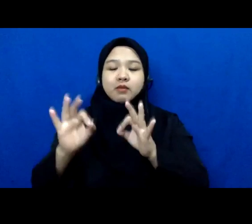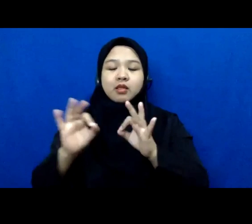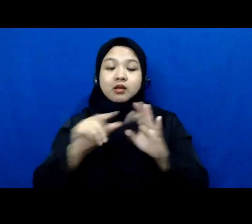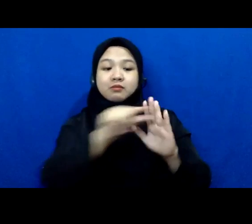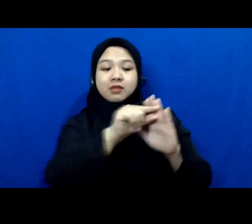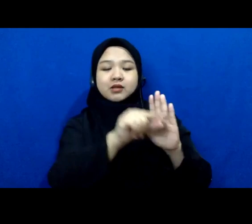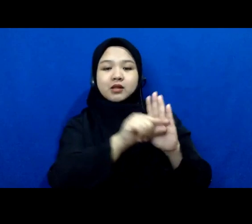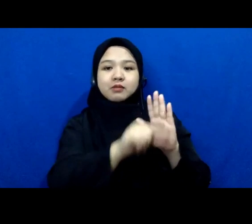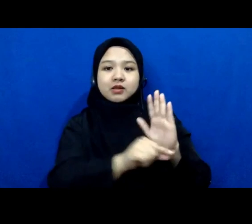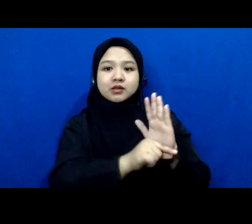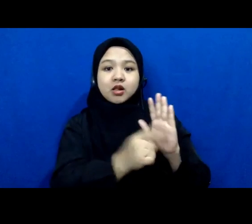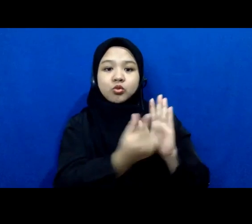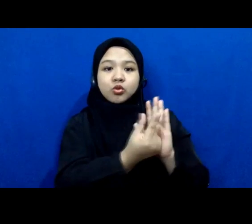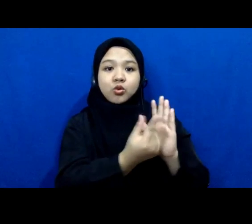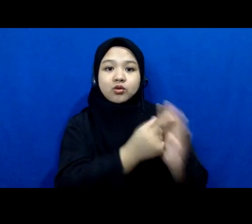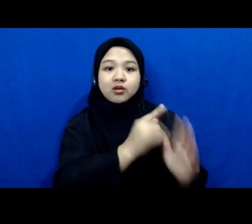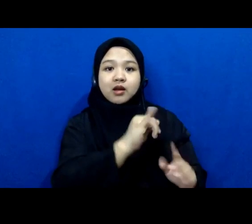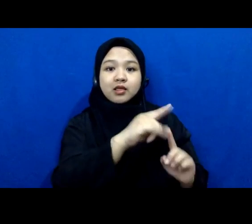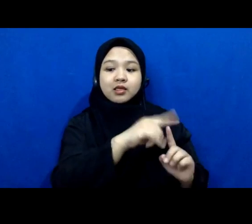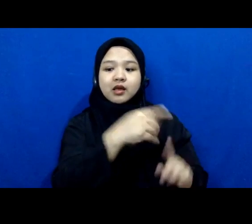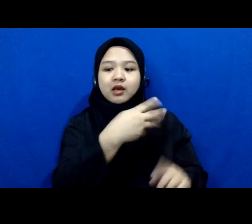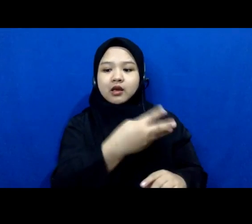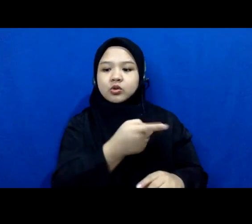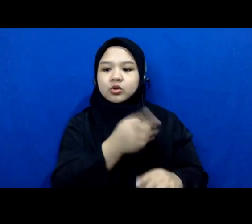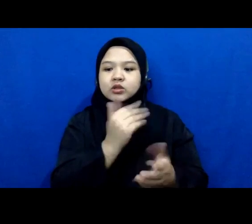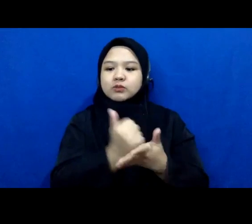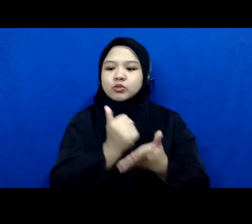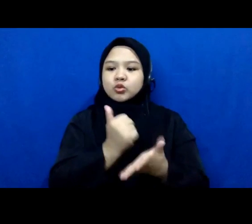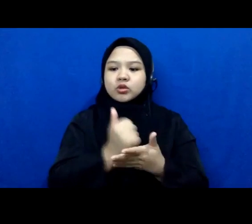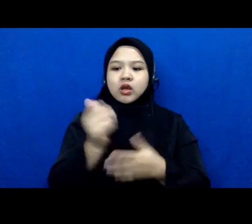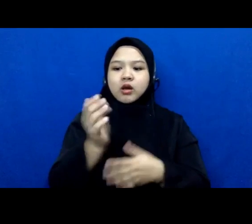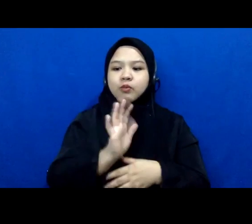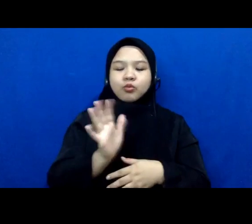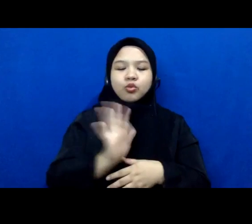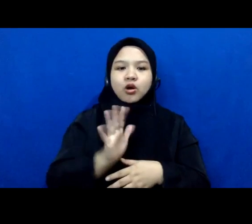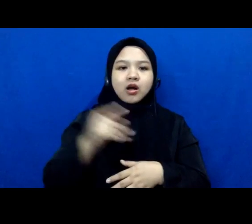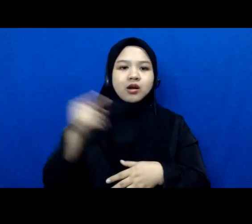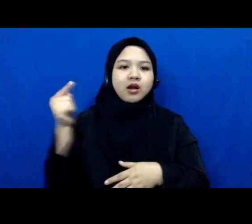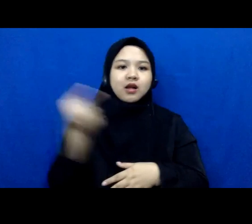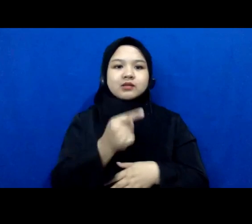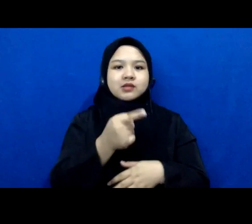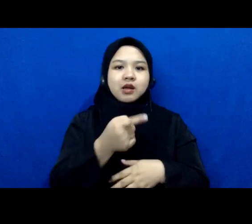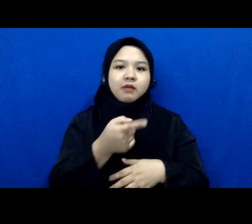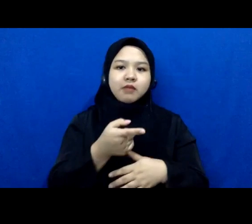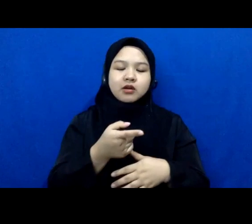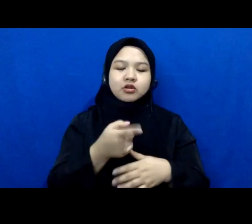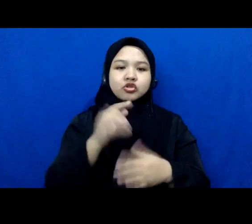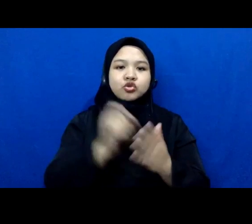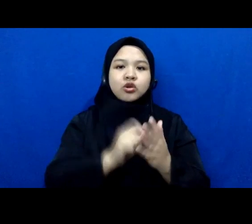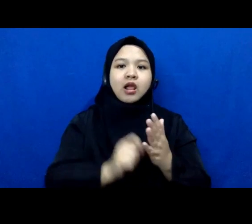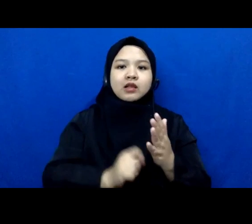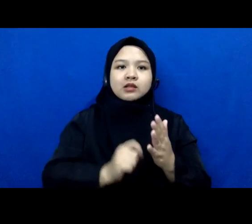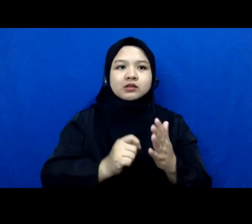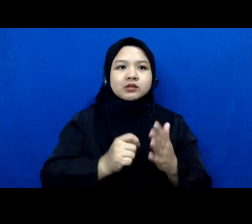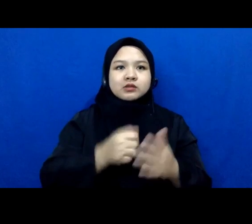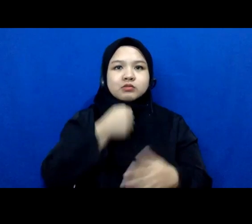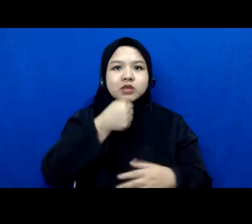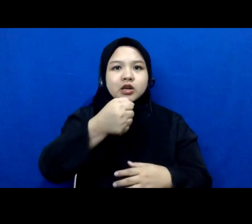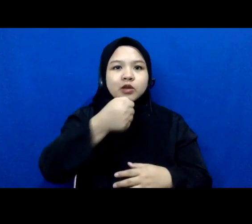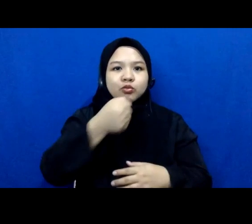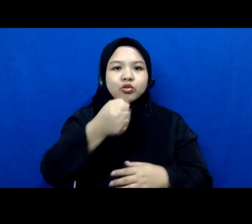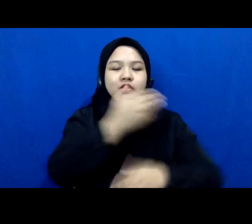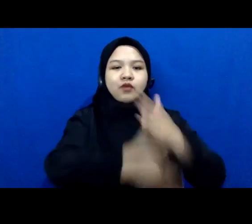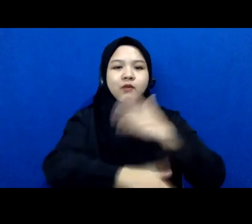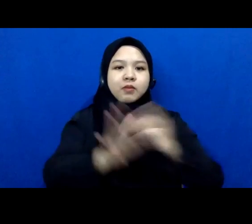Undang-Undang ITE itu sebetulnya bukan ancaman teman-teman jurnalis yang meliput di Fabio berhadapan dengan hukum